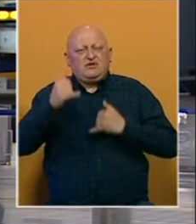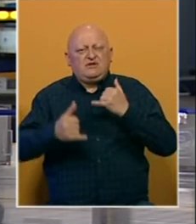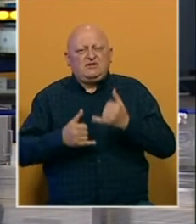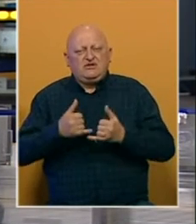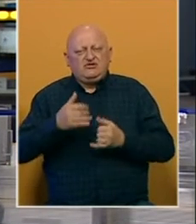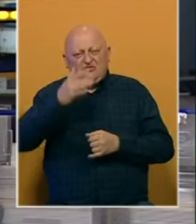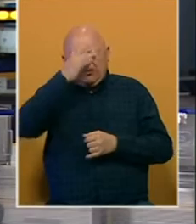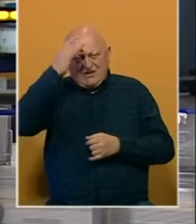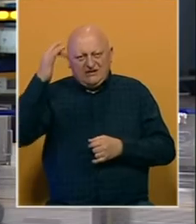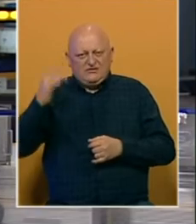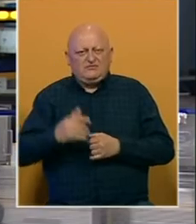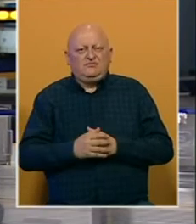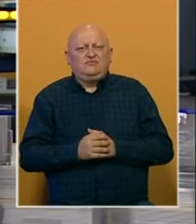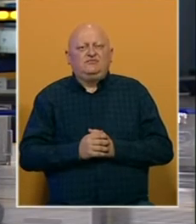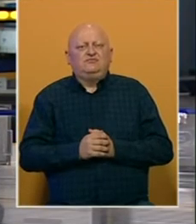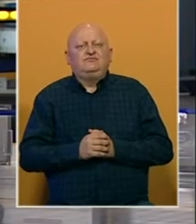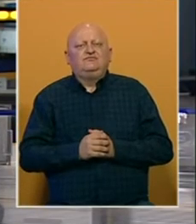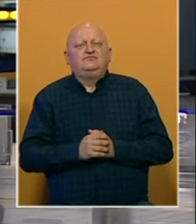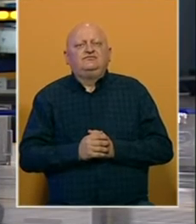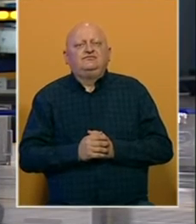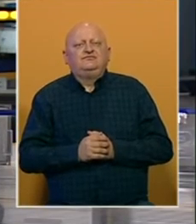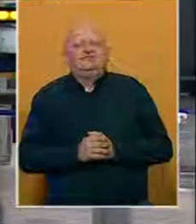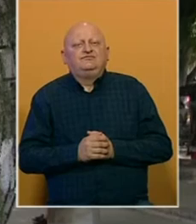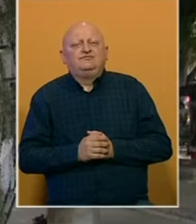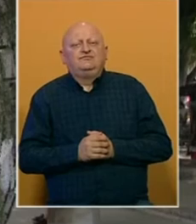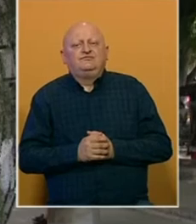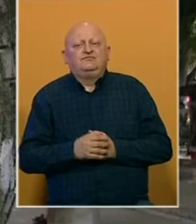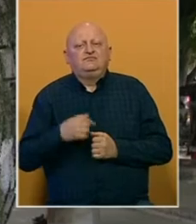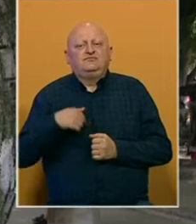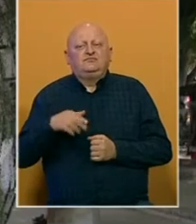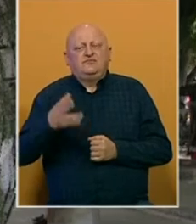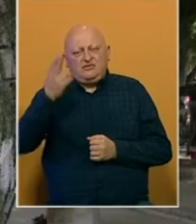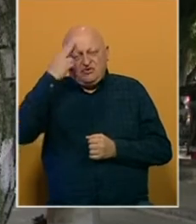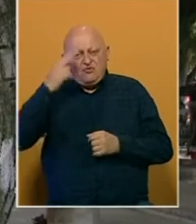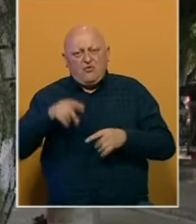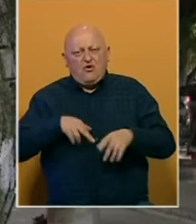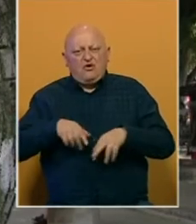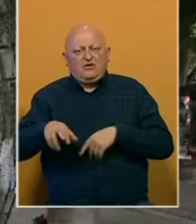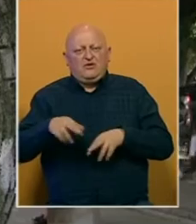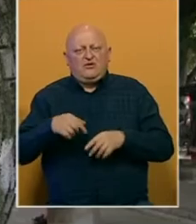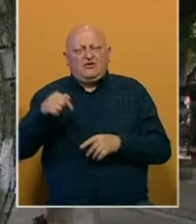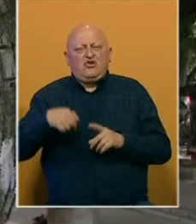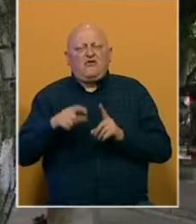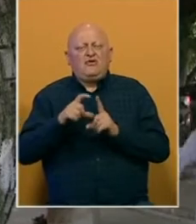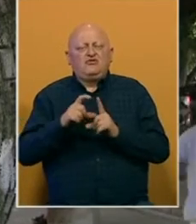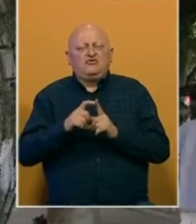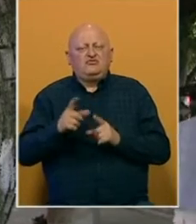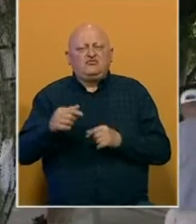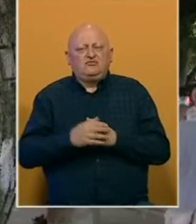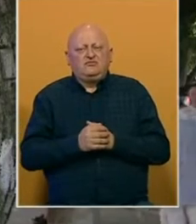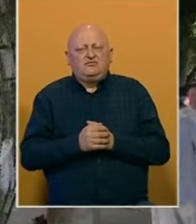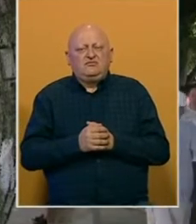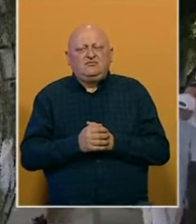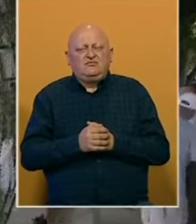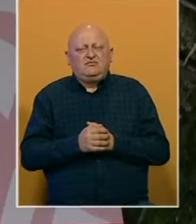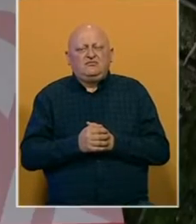susret turističkoj ljetnoj sezoni. Evo nas na poznatom šestalištu Jovan Dučić ovde ispred